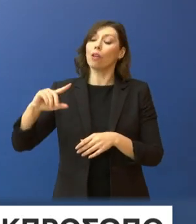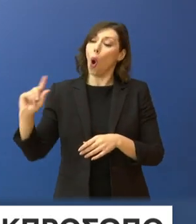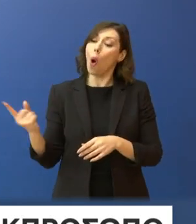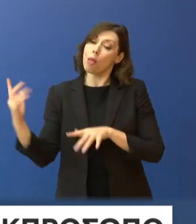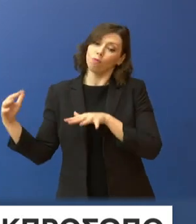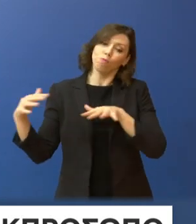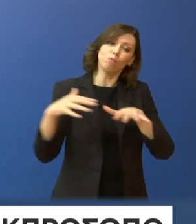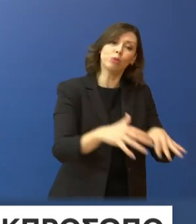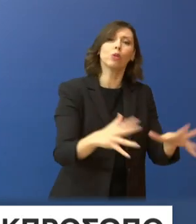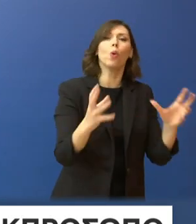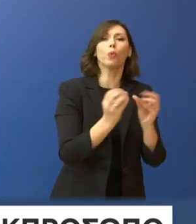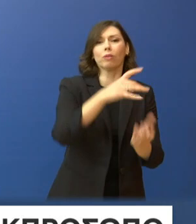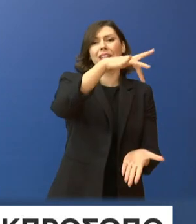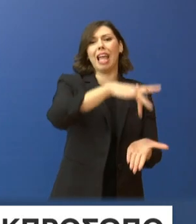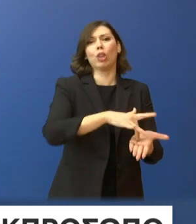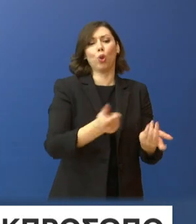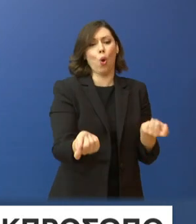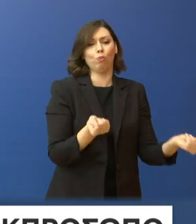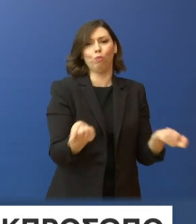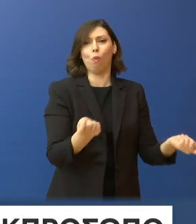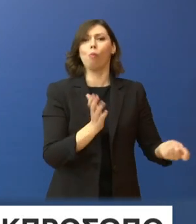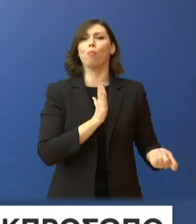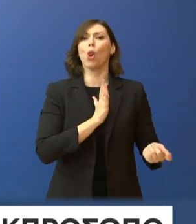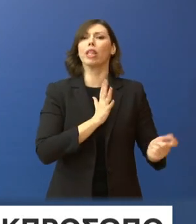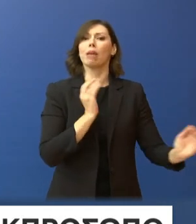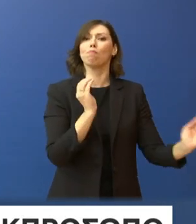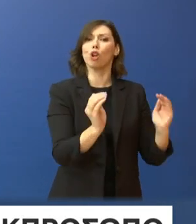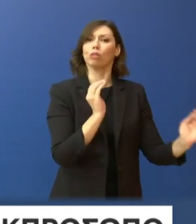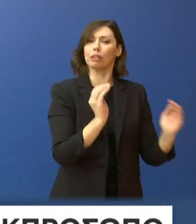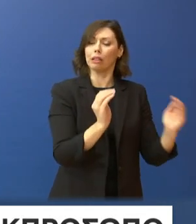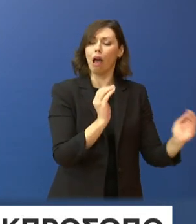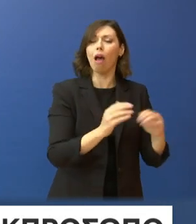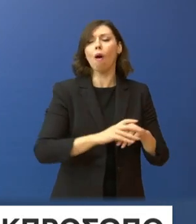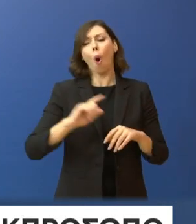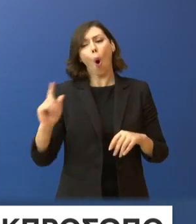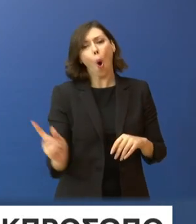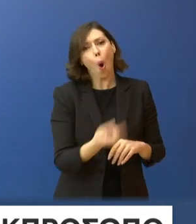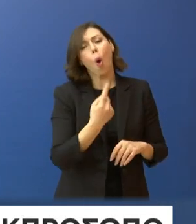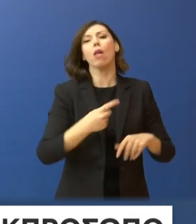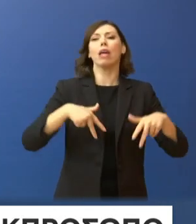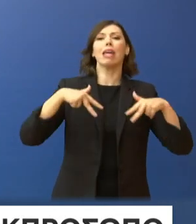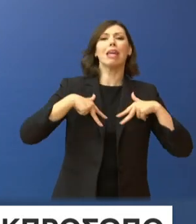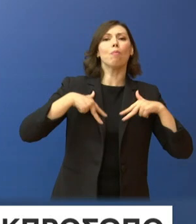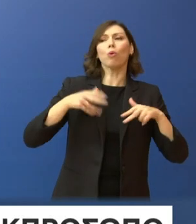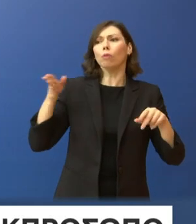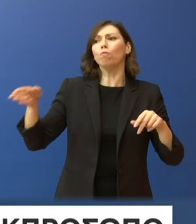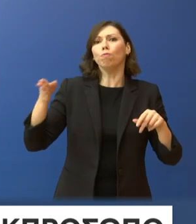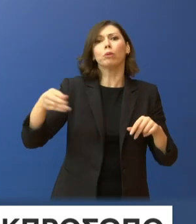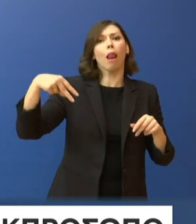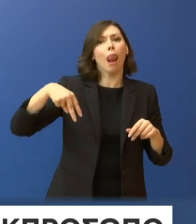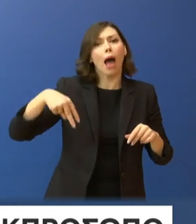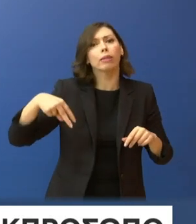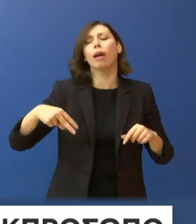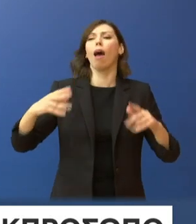Ο Υπουργός Υγείας και Υφυπουργός βρέθηκαν στη Λάρισα, η αναπηρότερη Υπουργός Υγείας στη Θεσσαλονίκη και στην Κατερίνη, ενώ στα Τέμπη